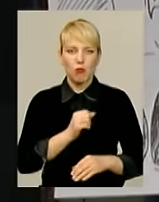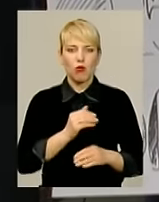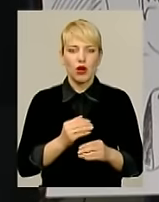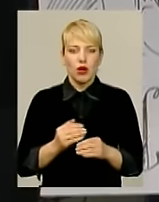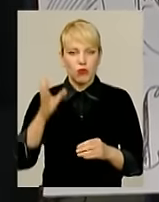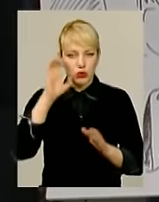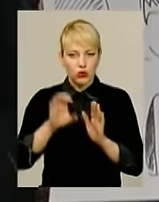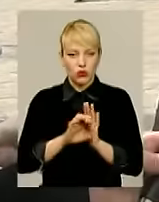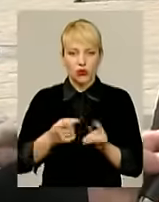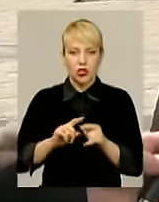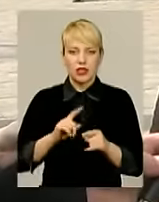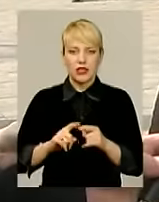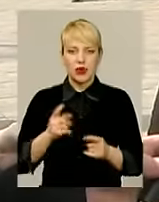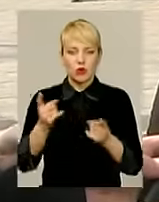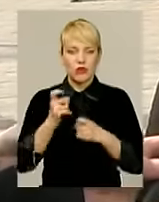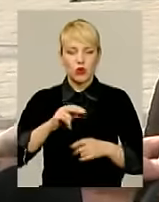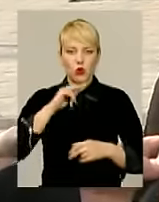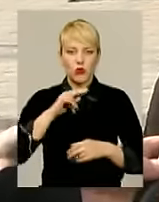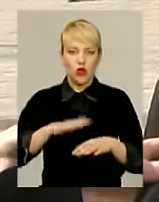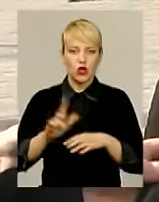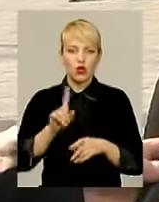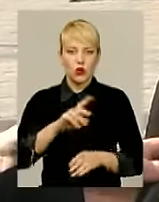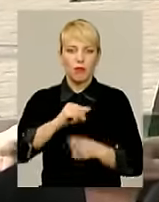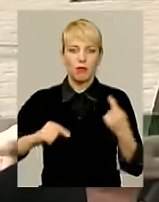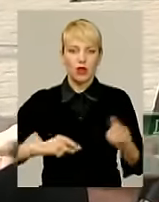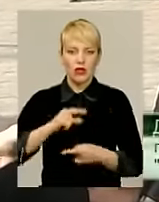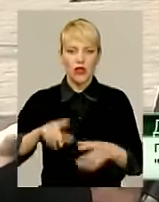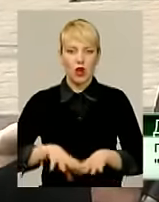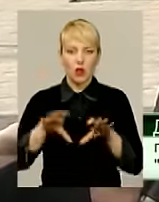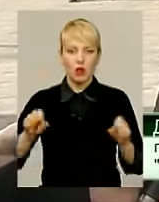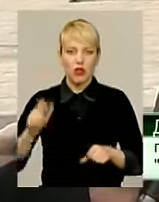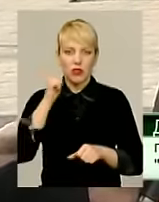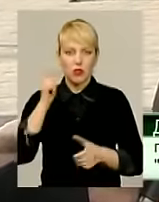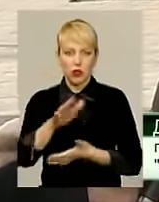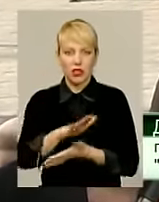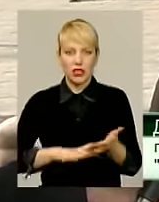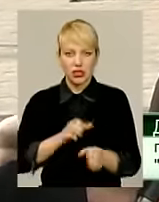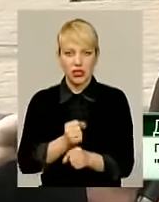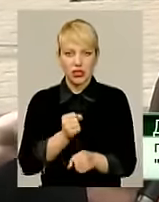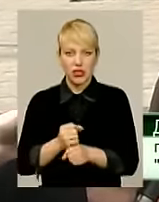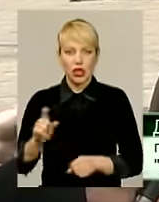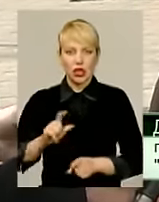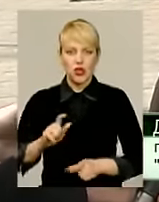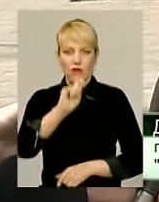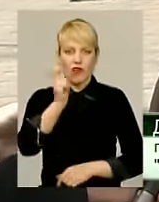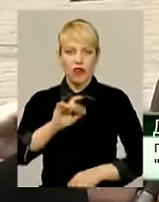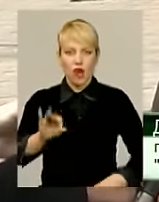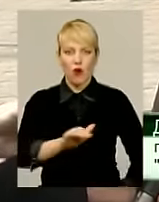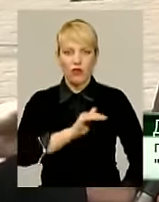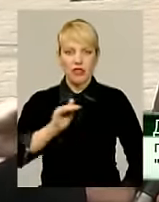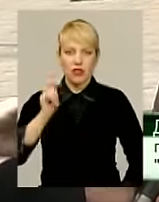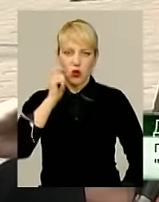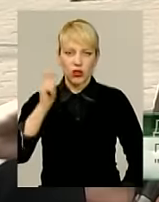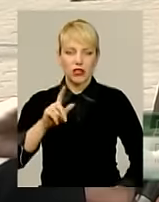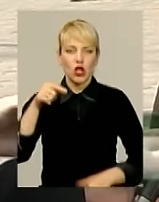громадськості до того, що бізнес окупанта в Україні діє. Що війну офіційна Україна, тобто